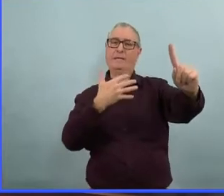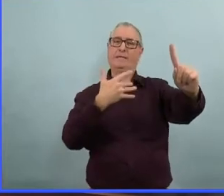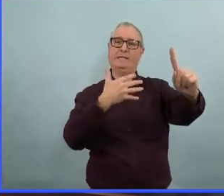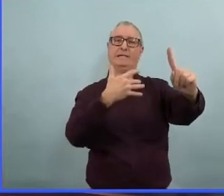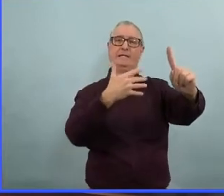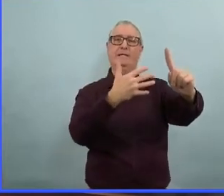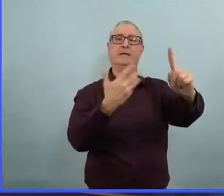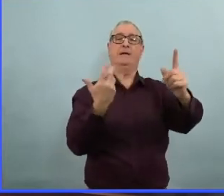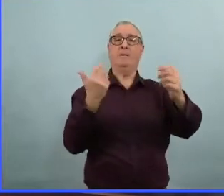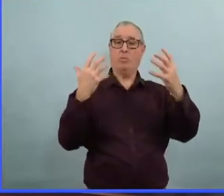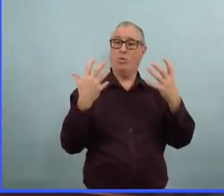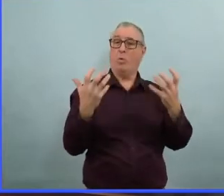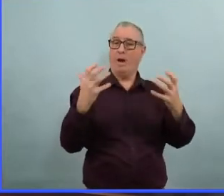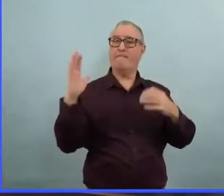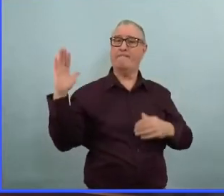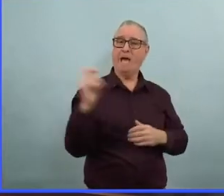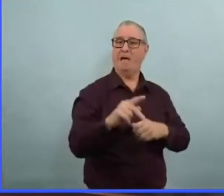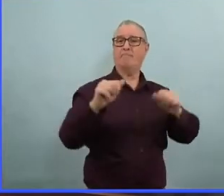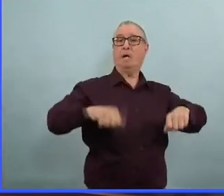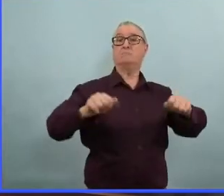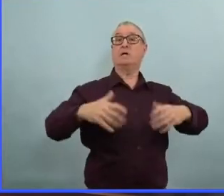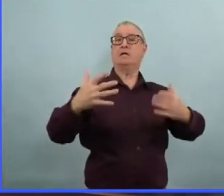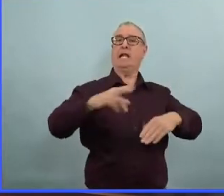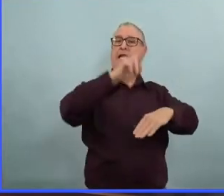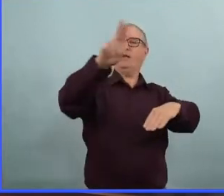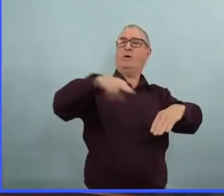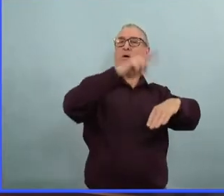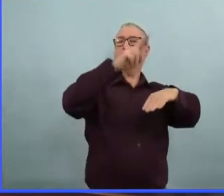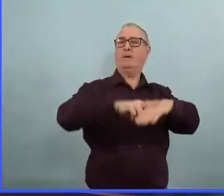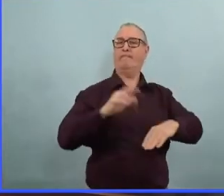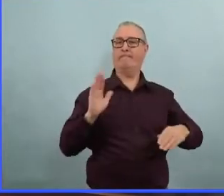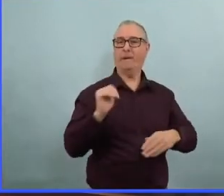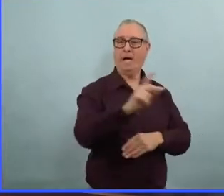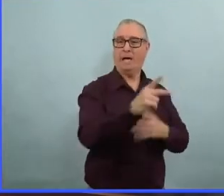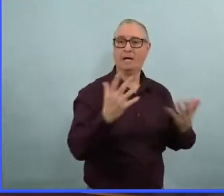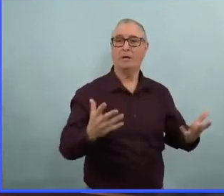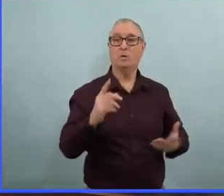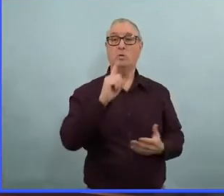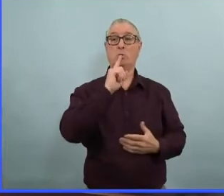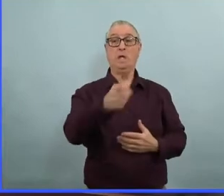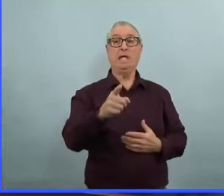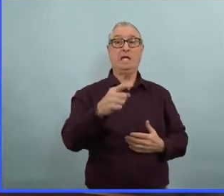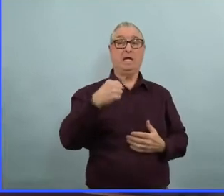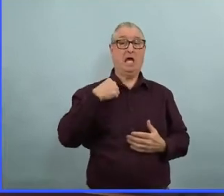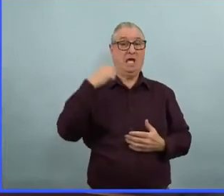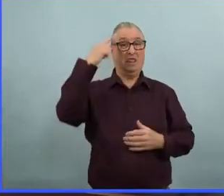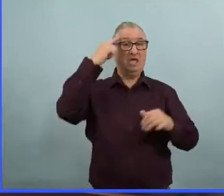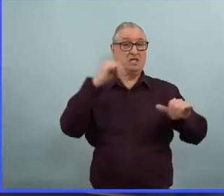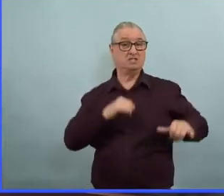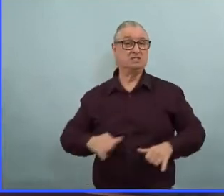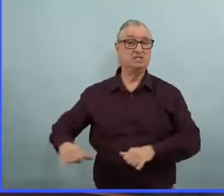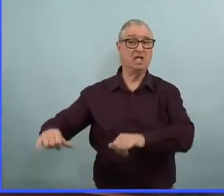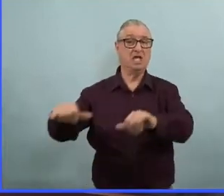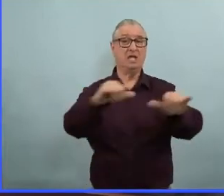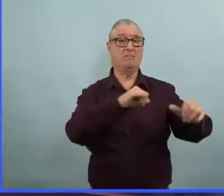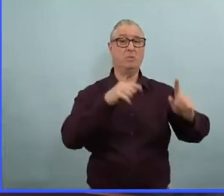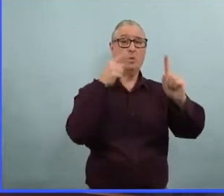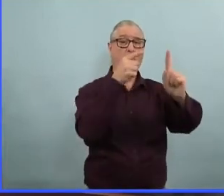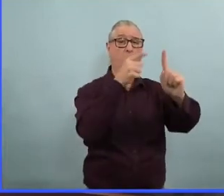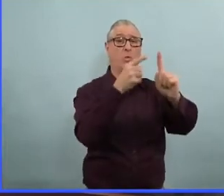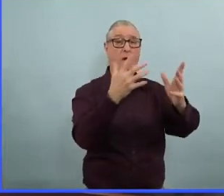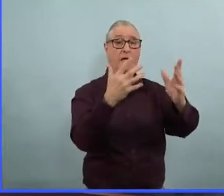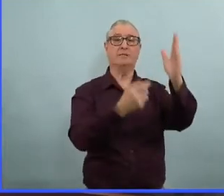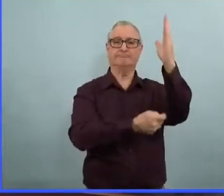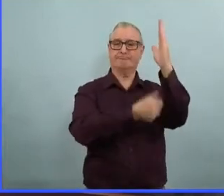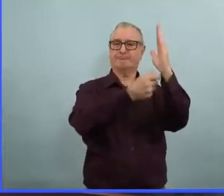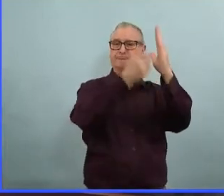recommencer à vivre une vie normale. Nous avons tous le même objectif final en tête. C'est simplement qu'il nous faut adopter une approche prudente pour